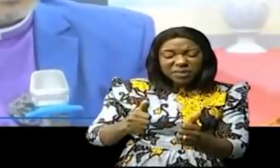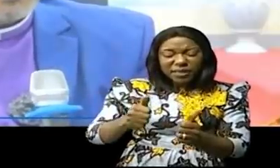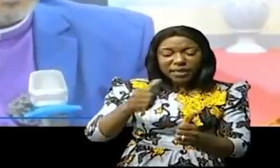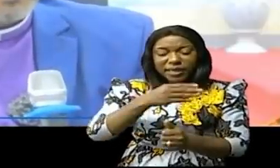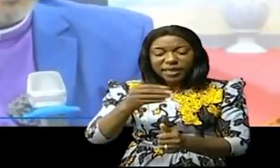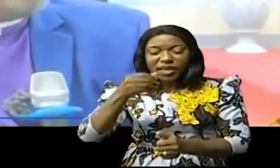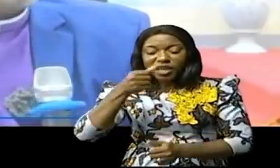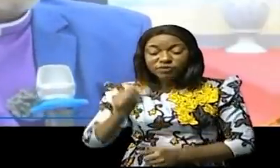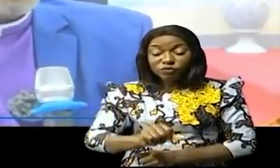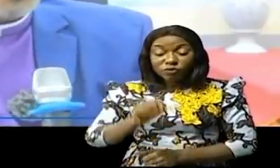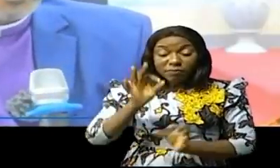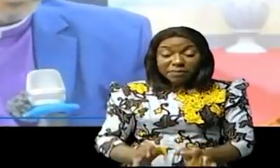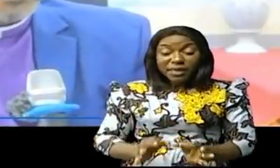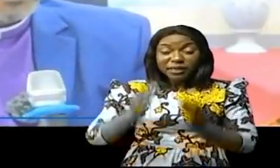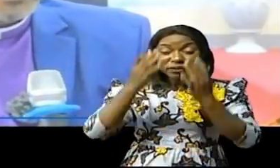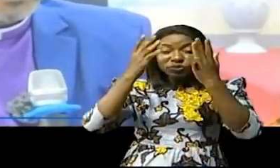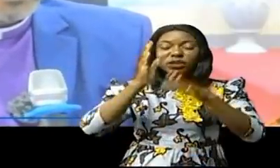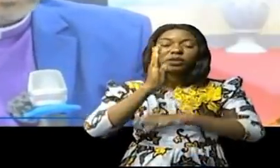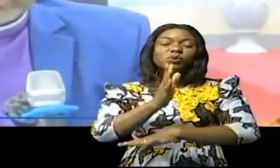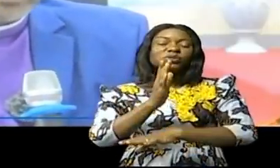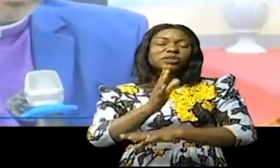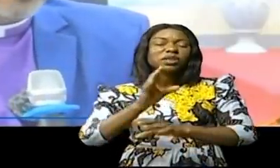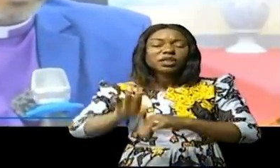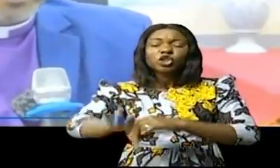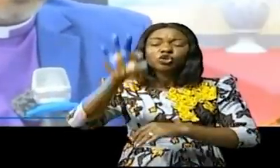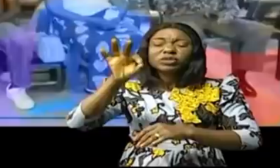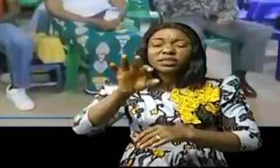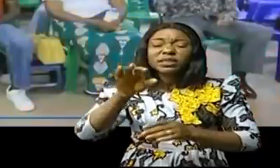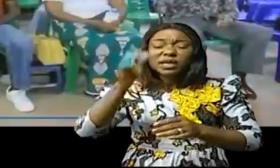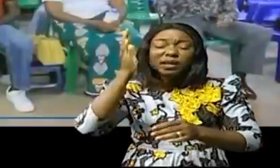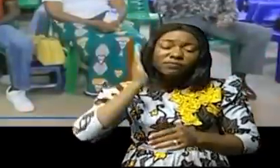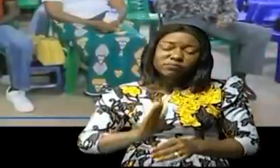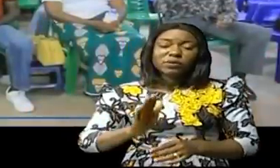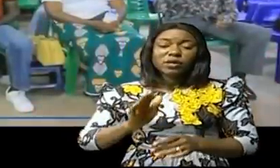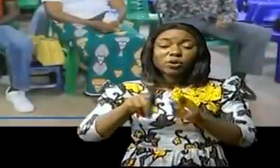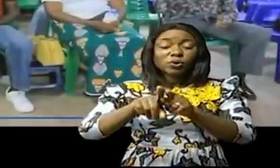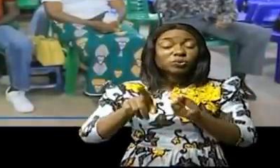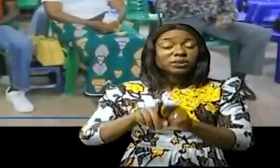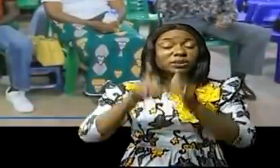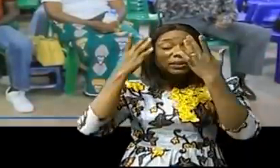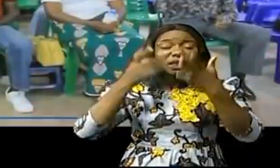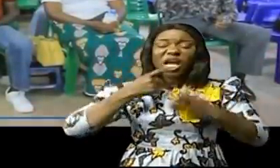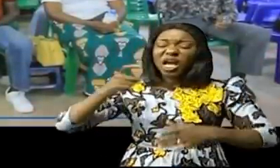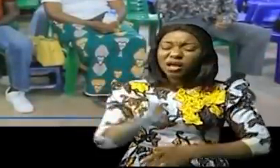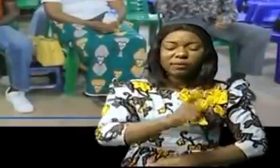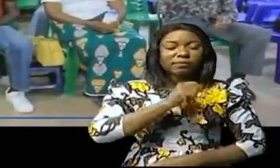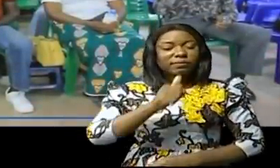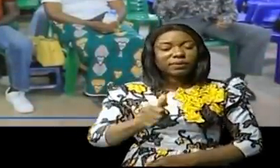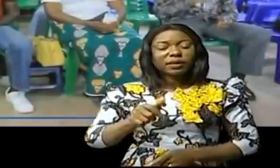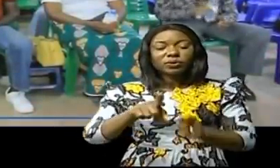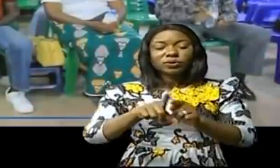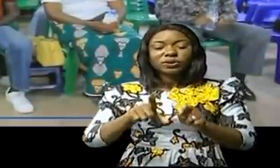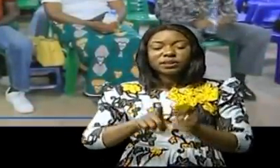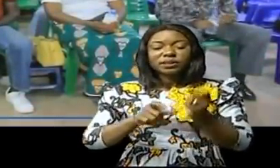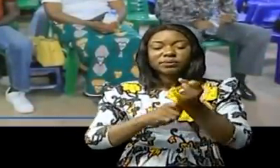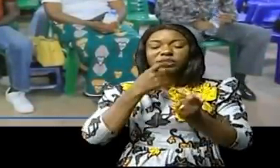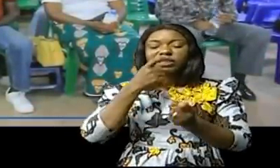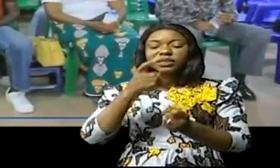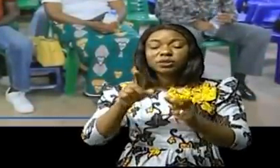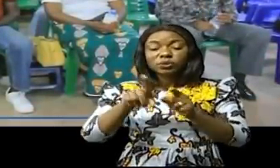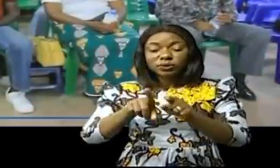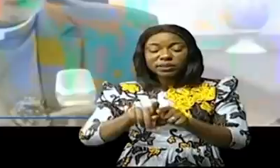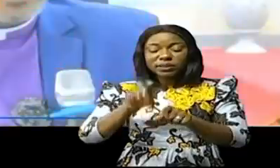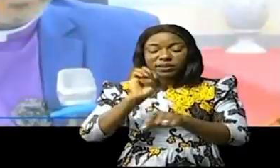mals. Mais Dieu exhorte de choisir les biens. Dieu n'a pas obligé aussi. C'est ce que l'Église fait.